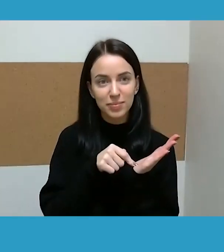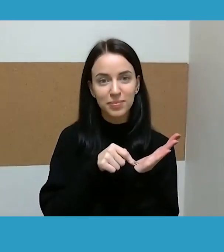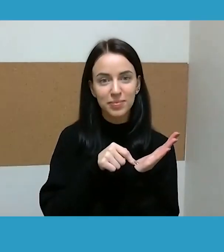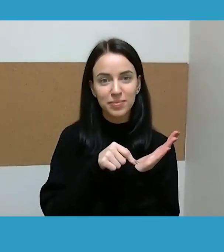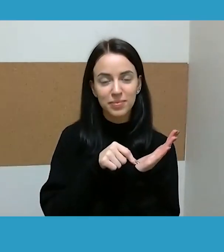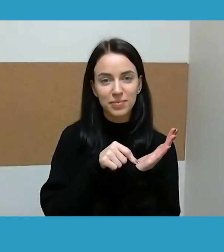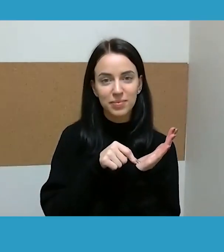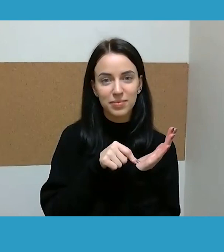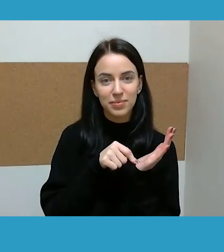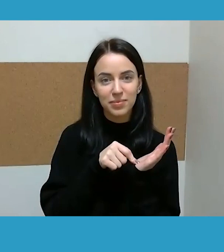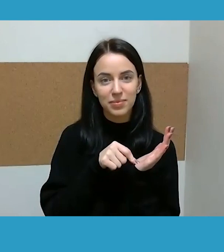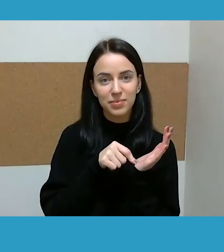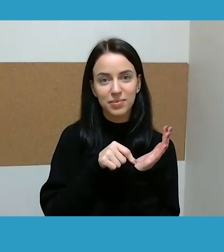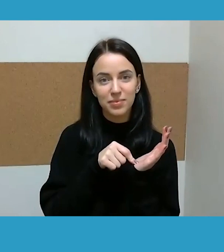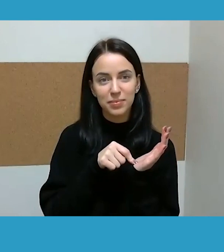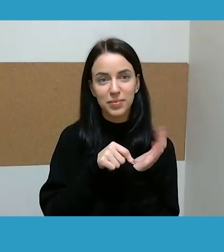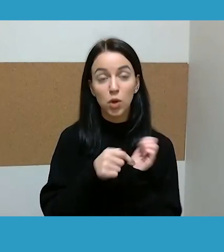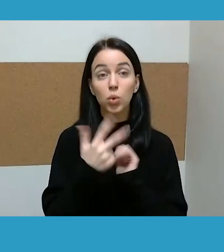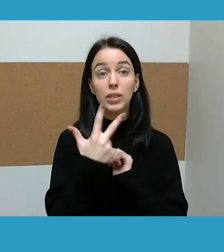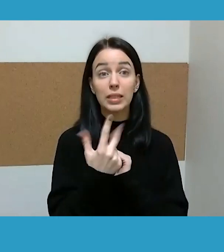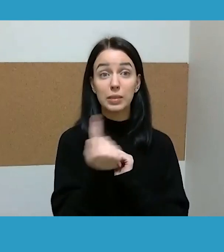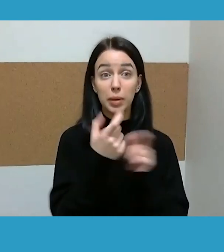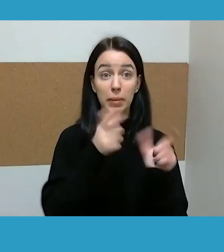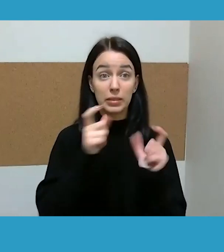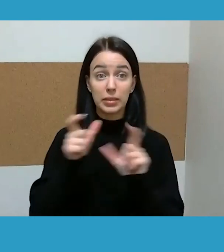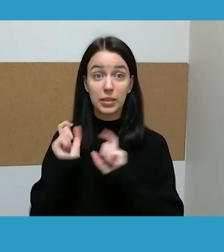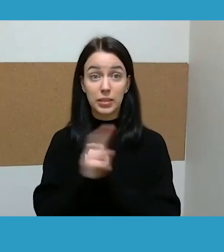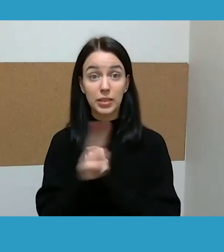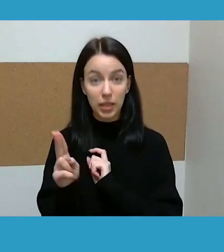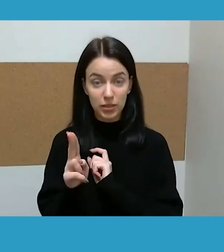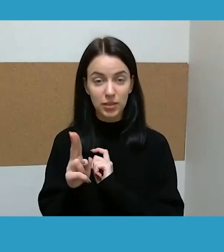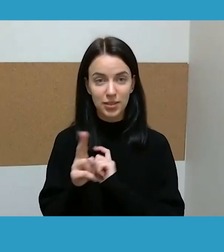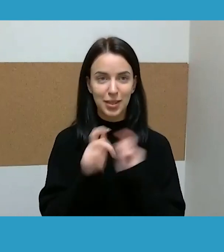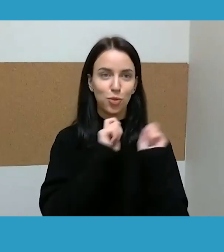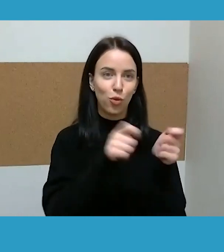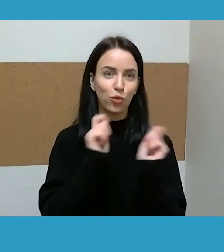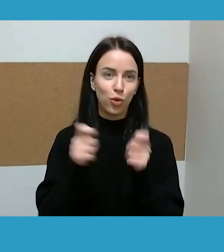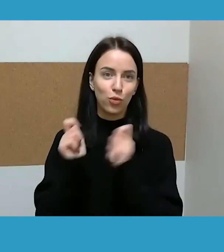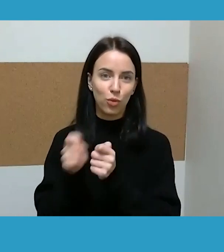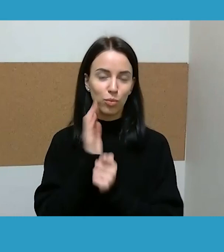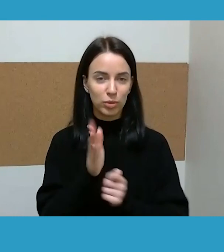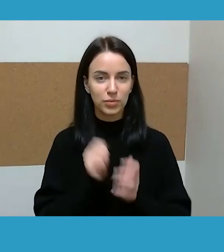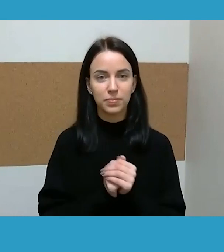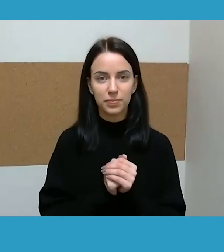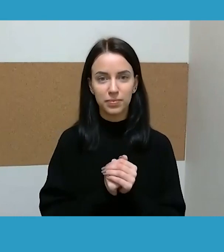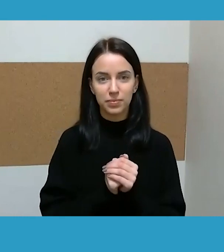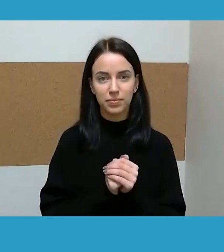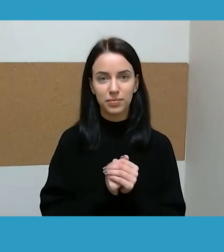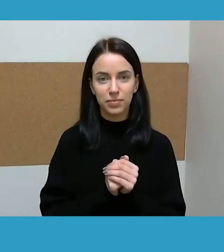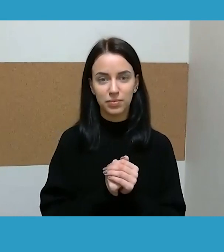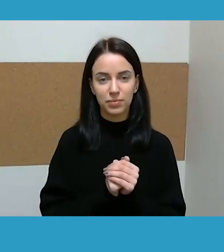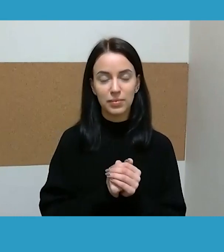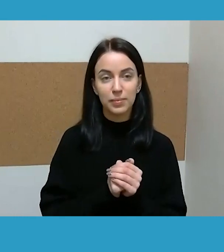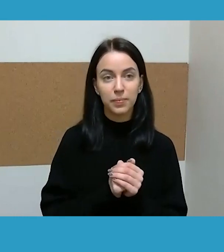trys atsakius, jei gaus forumo prizus, ir tas klausimas skamba taip. kiek procentų